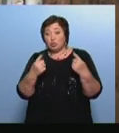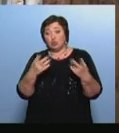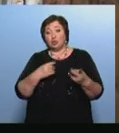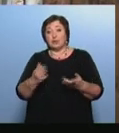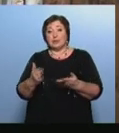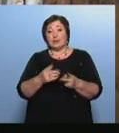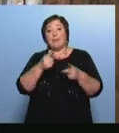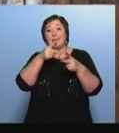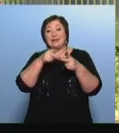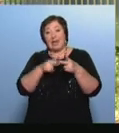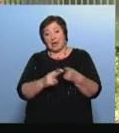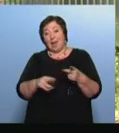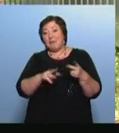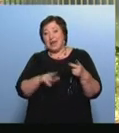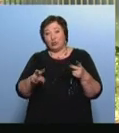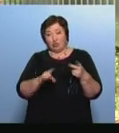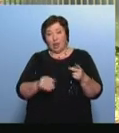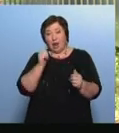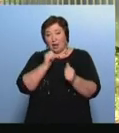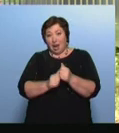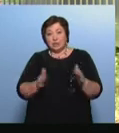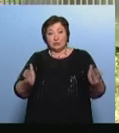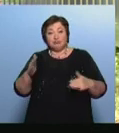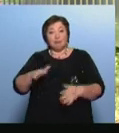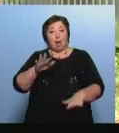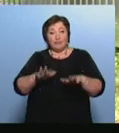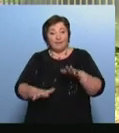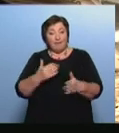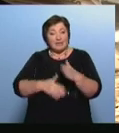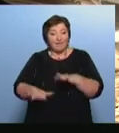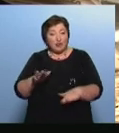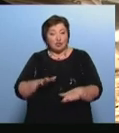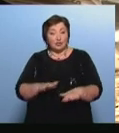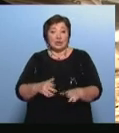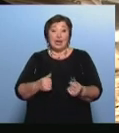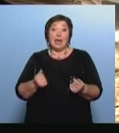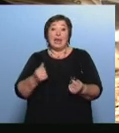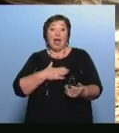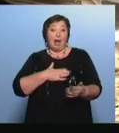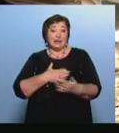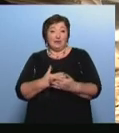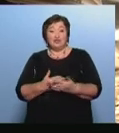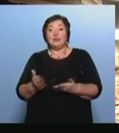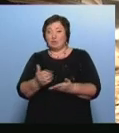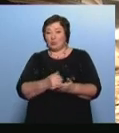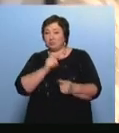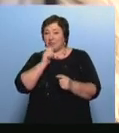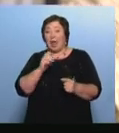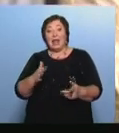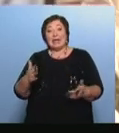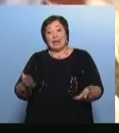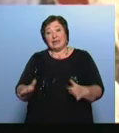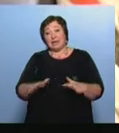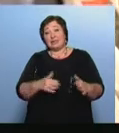полтора миллиона рублей Каждую партию макулатуры взвешивают По итогам акции определят самых активных сборщиков Для них организаторы акции